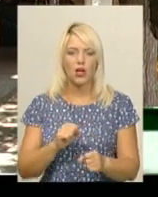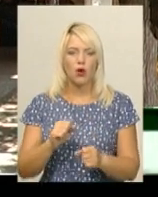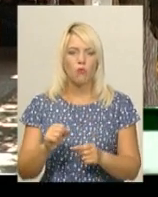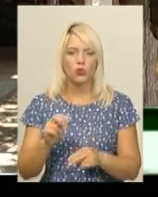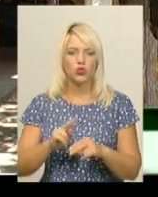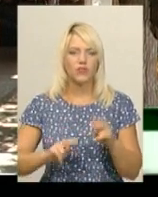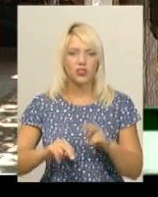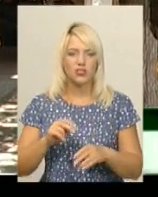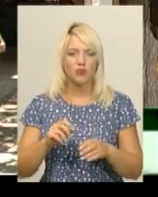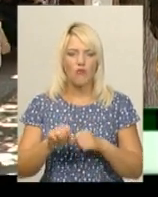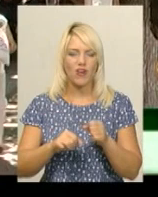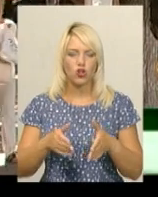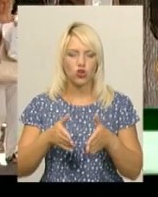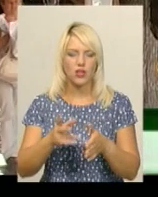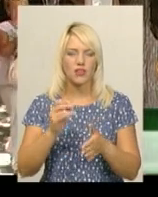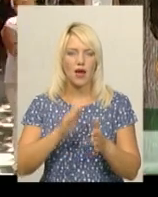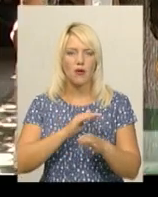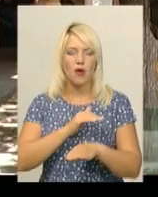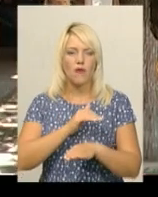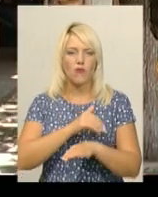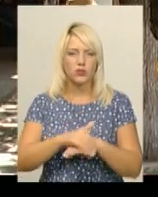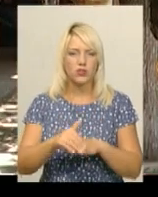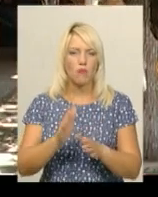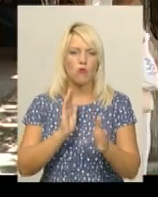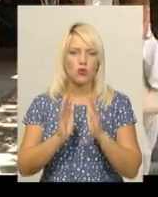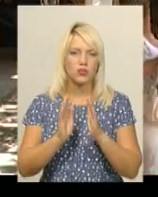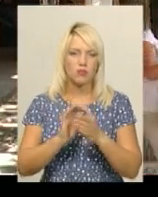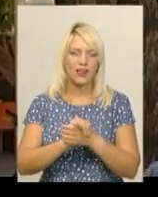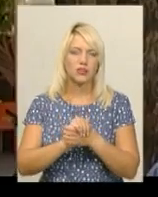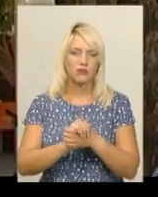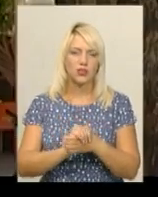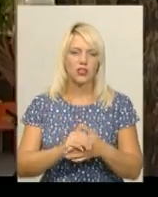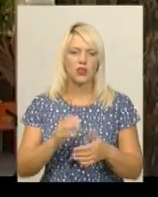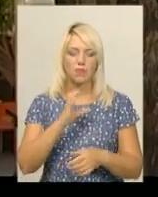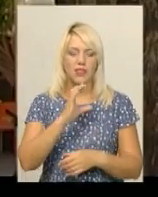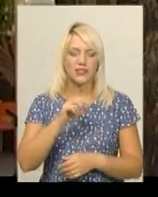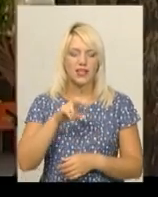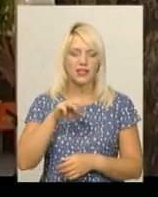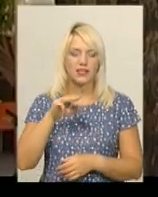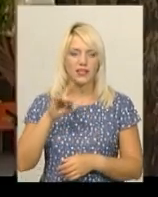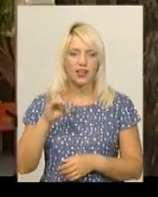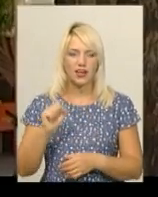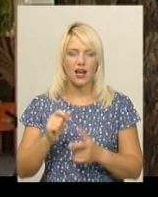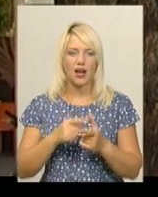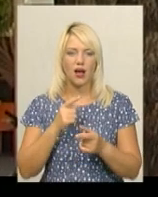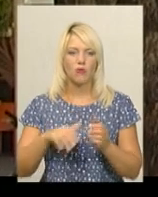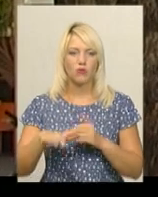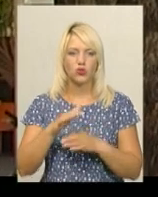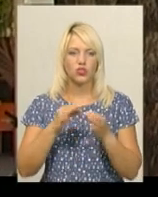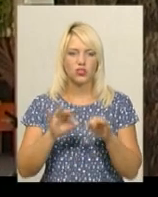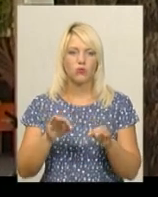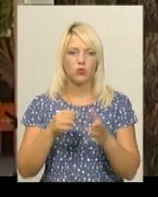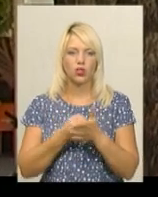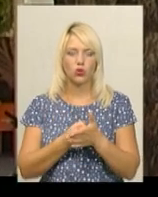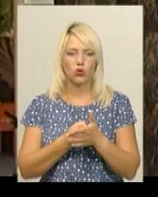на проспекті Миро від зупинки Сілістра або Площа Свободи до